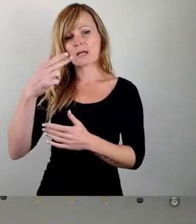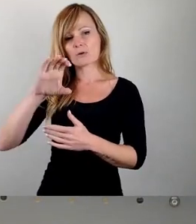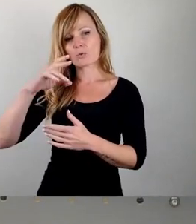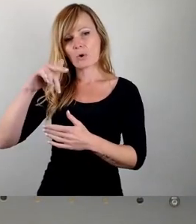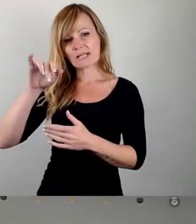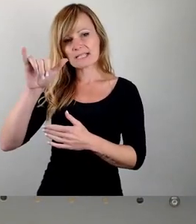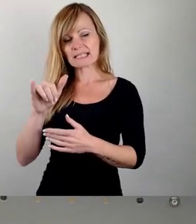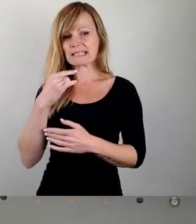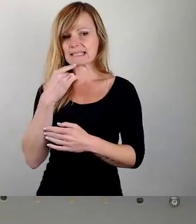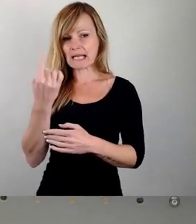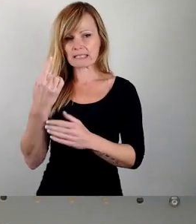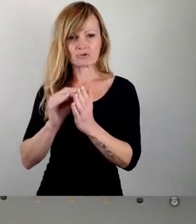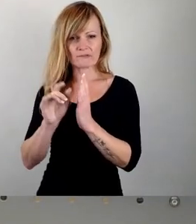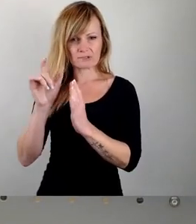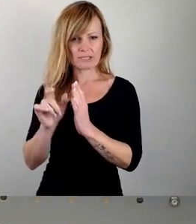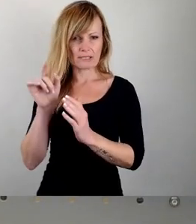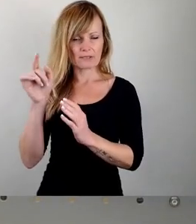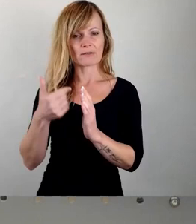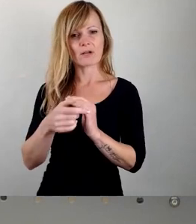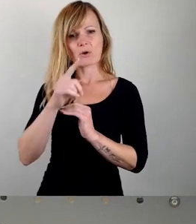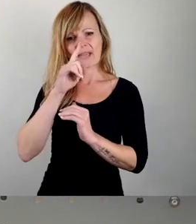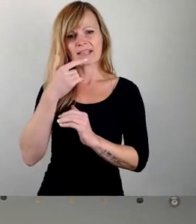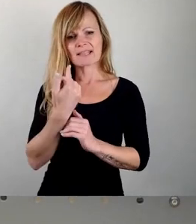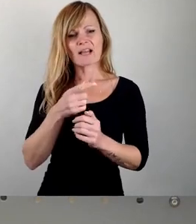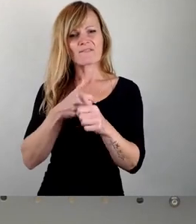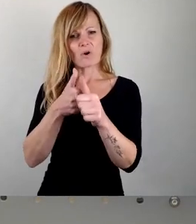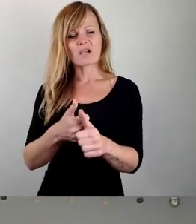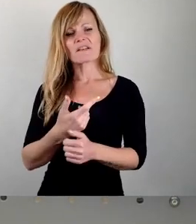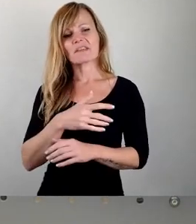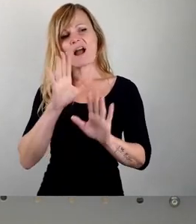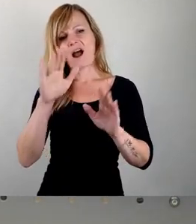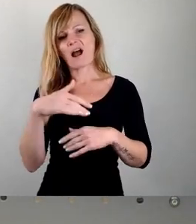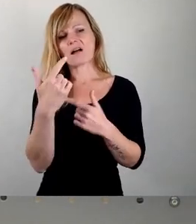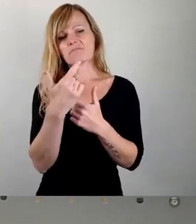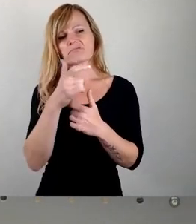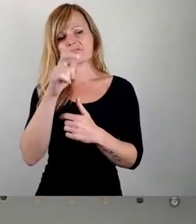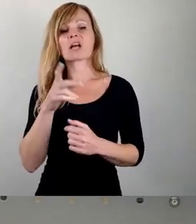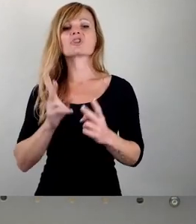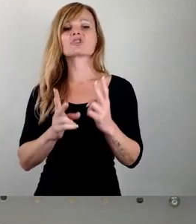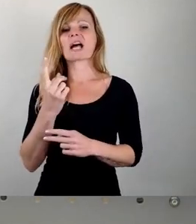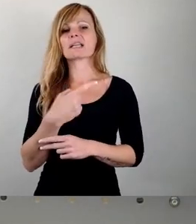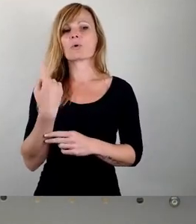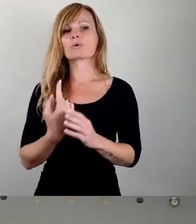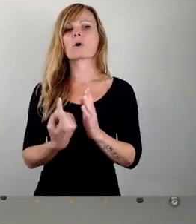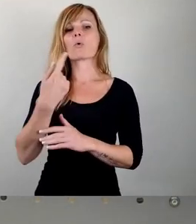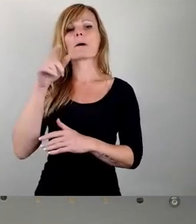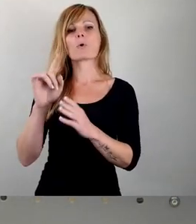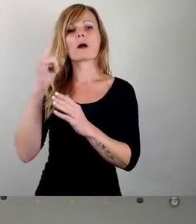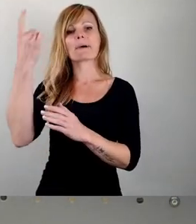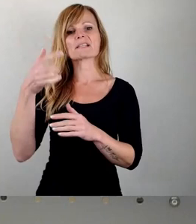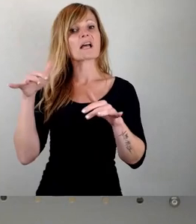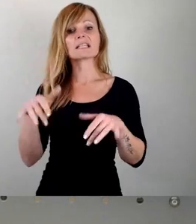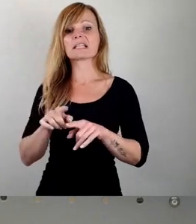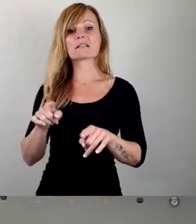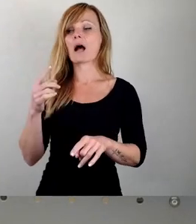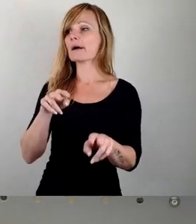diskreditiert und verhöhnt wird. Schade, dass unser Oberbürgermeister abwesend ist. Ich zitiere ihn,